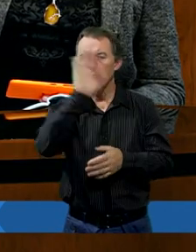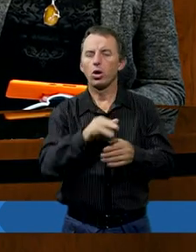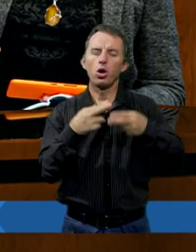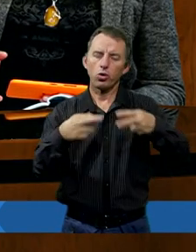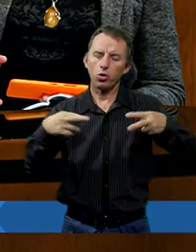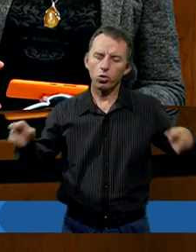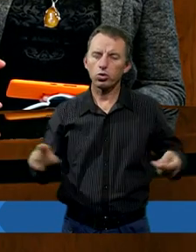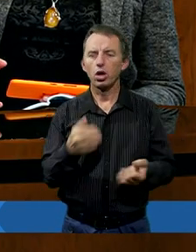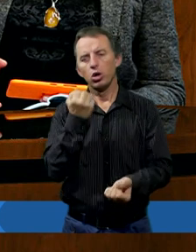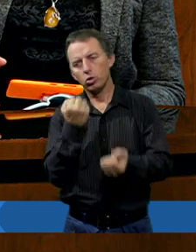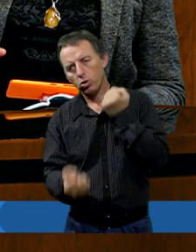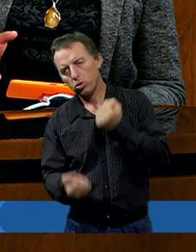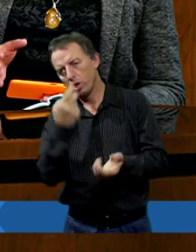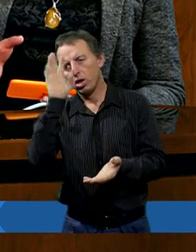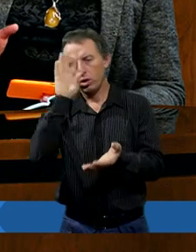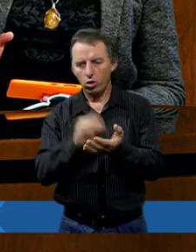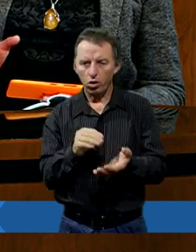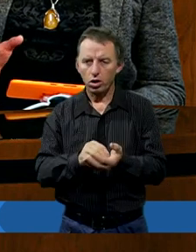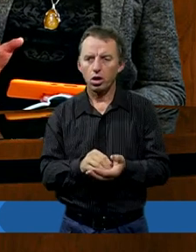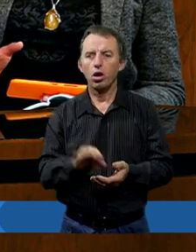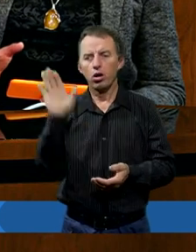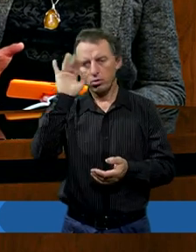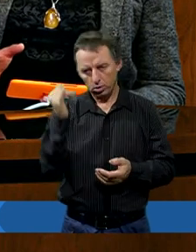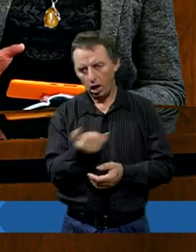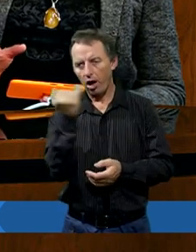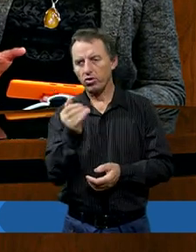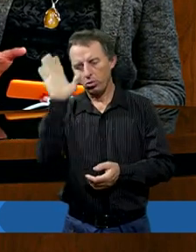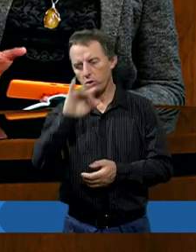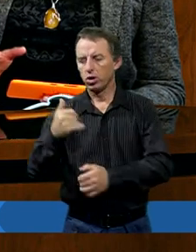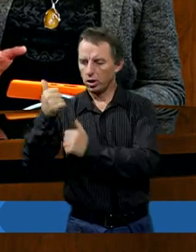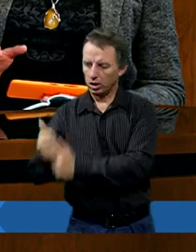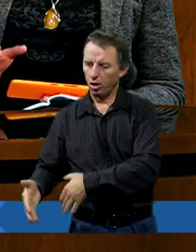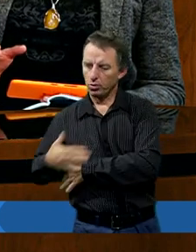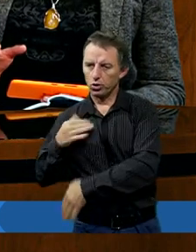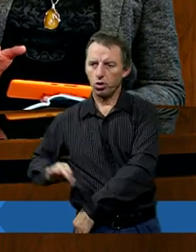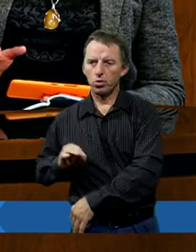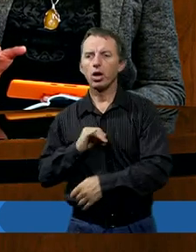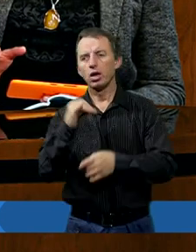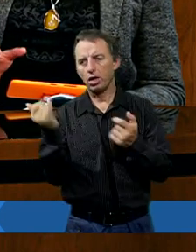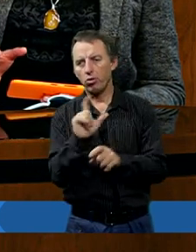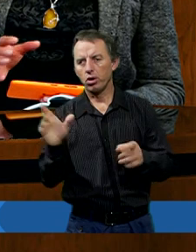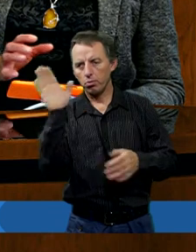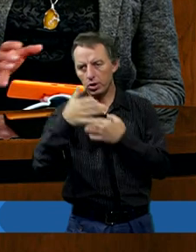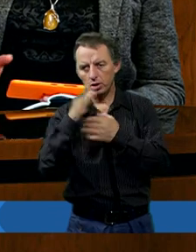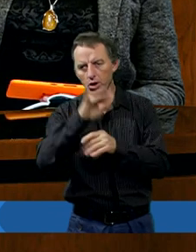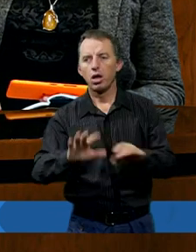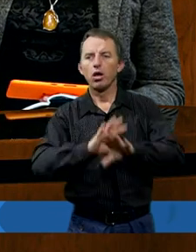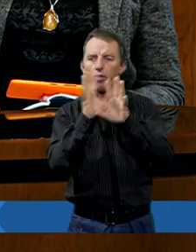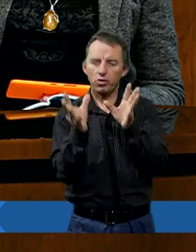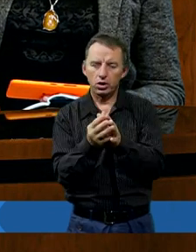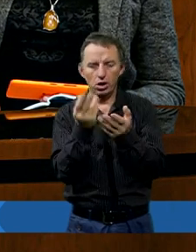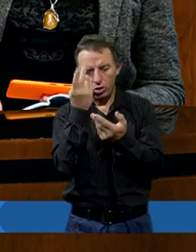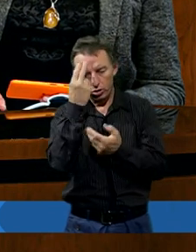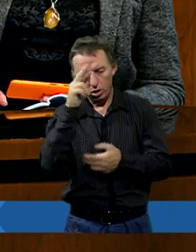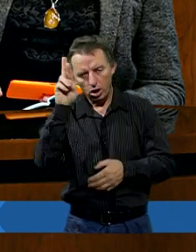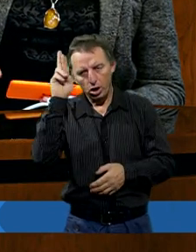Tak trudne doświadczenia i On trwa przy Bogu. On cały czas jest blisko Boga, chociaż tego wszystkiego nie